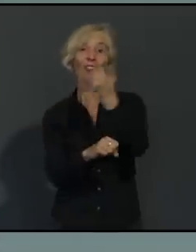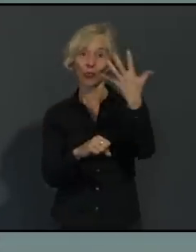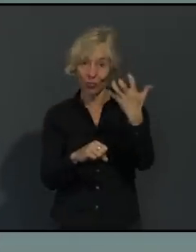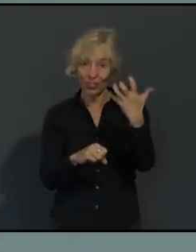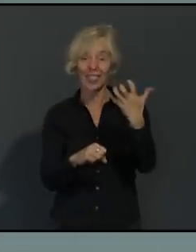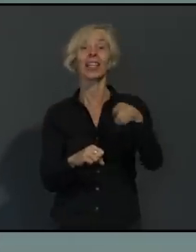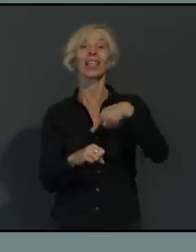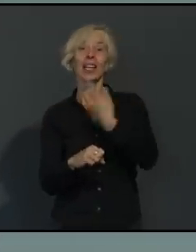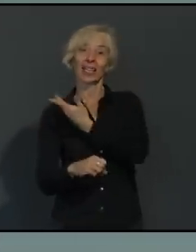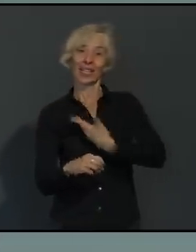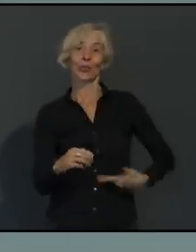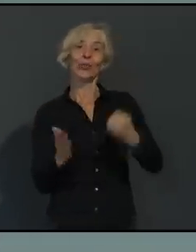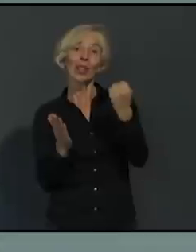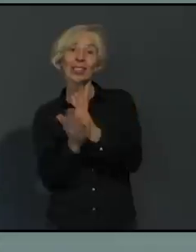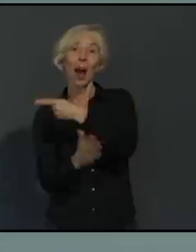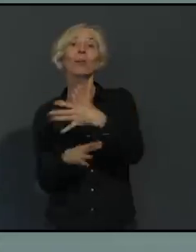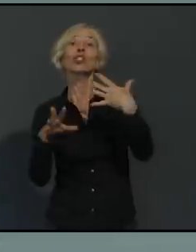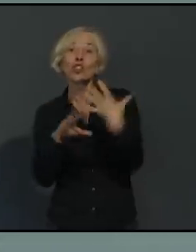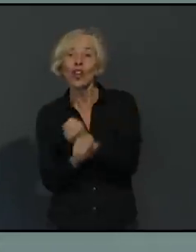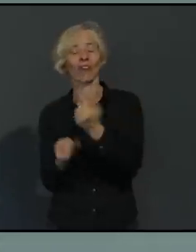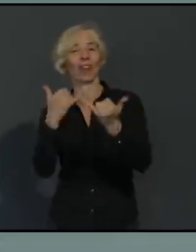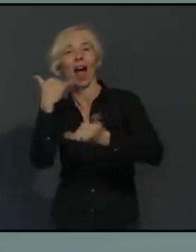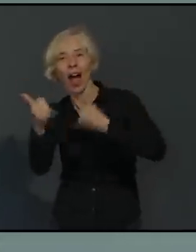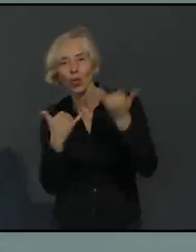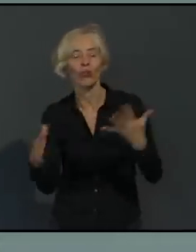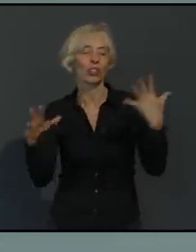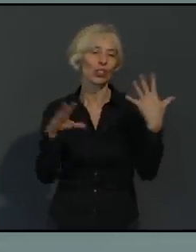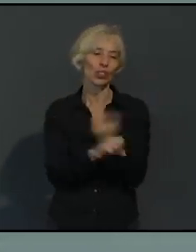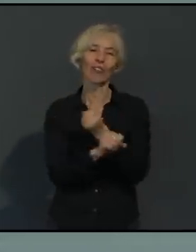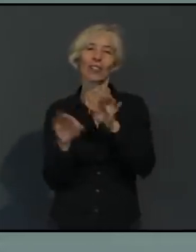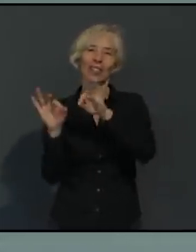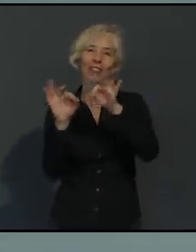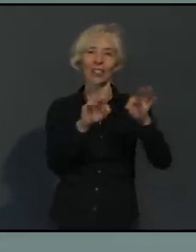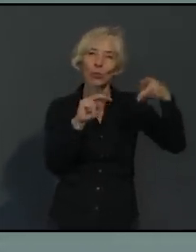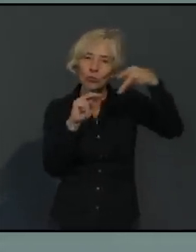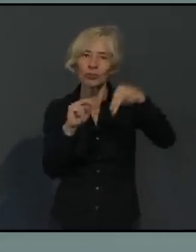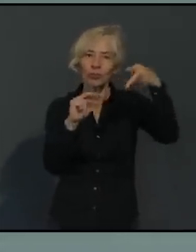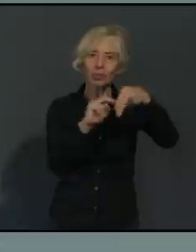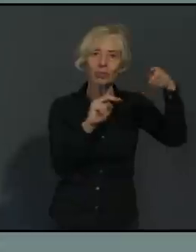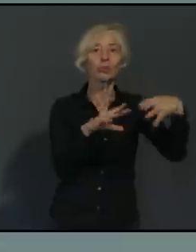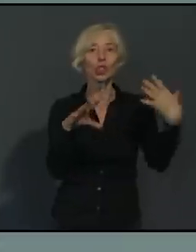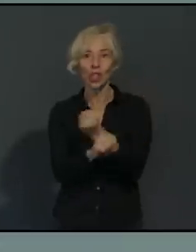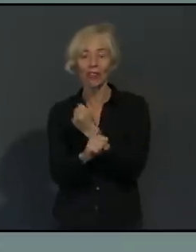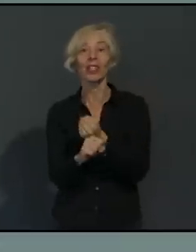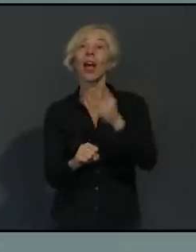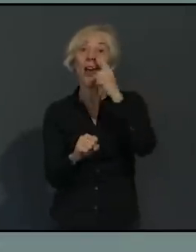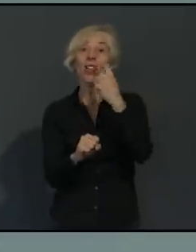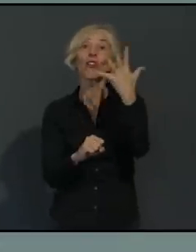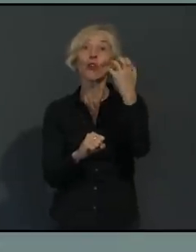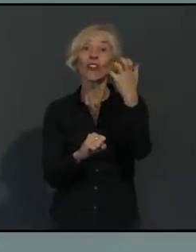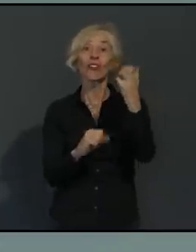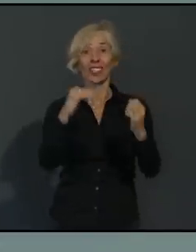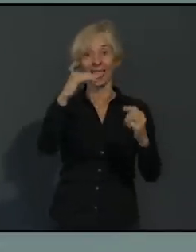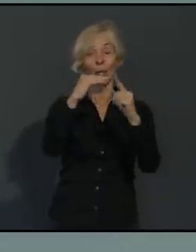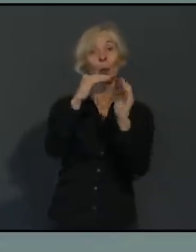Infektionsgeschehen beherrschbar zu halten. Werden diese Werte höher, dann ist es eben genau dann der Punkt,